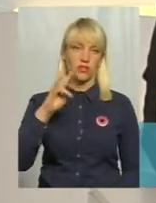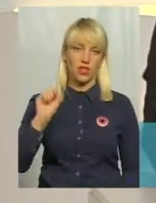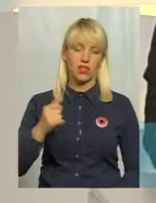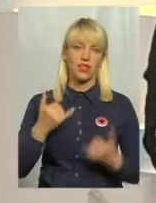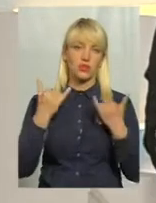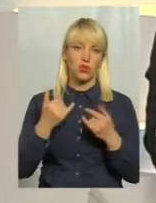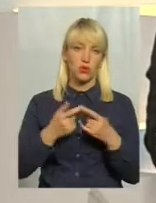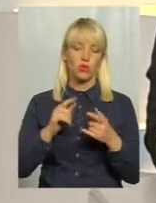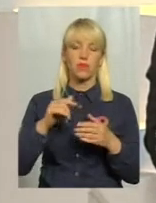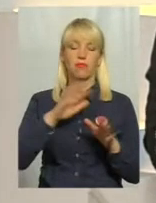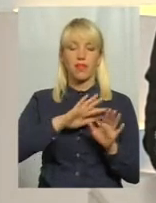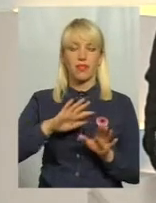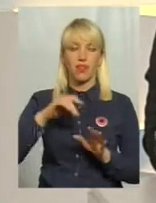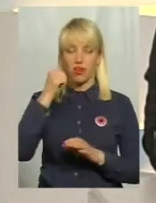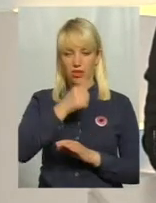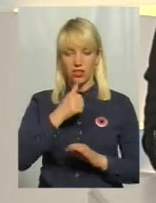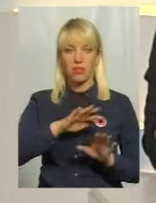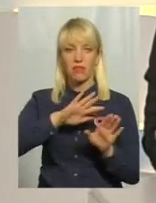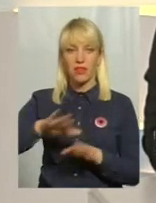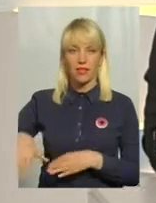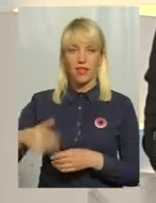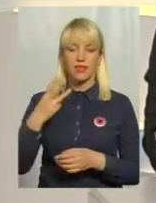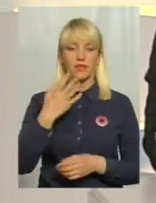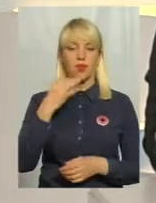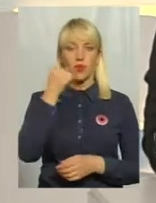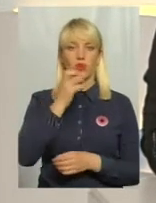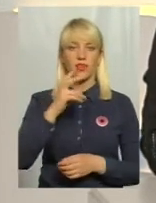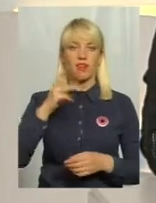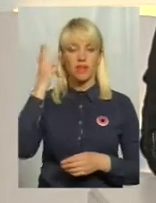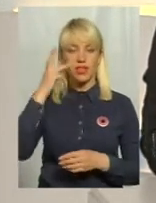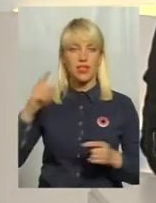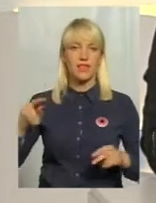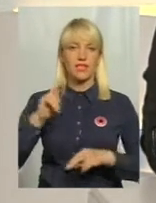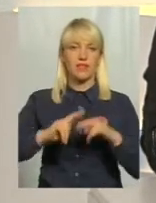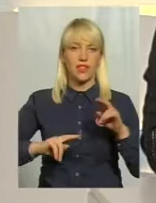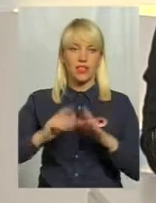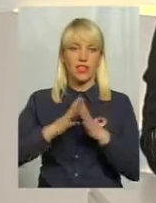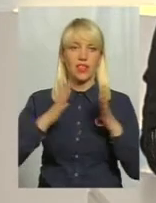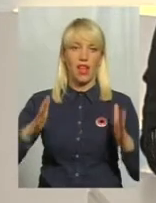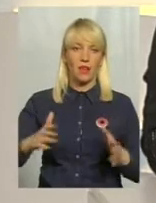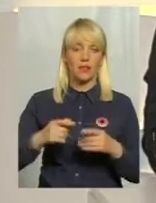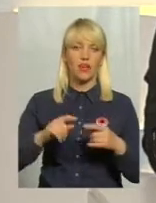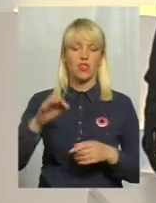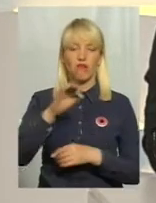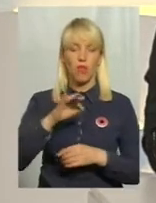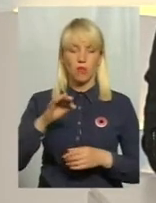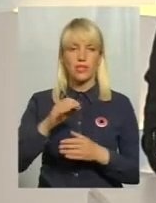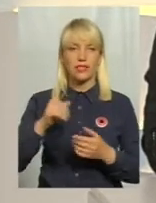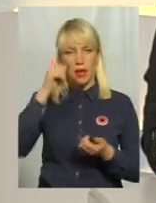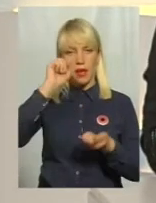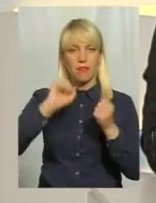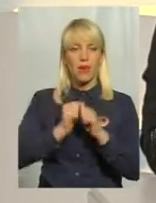Цьогоріч минає 35 років, яку у Хмельницькому звели найбільший в області меморіал слави героям